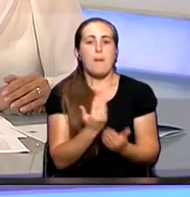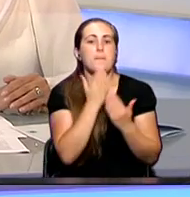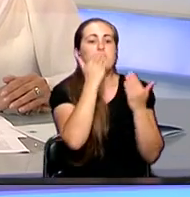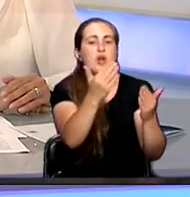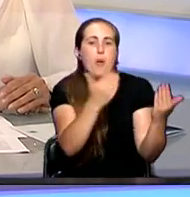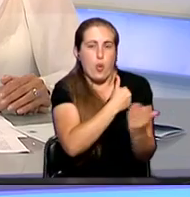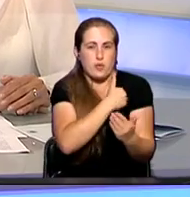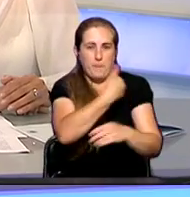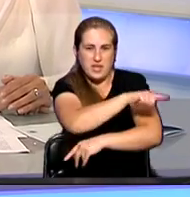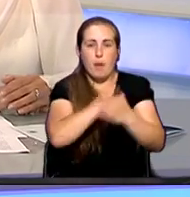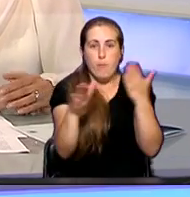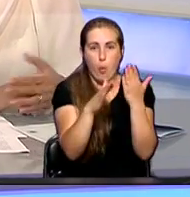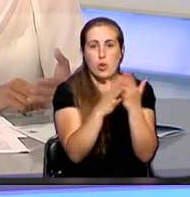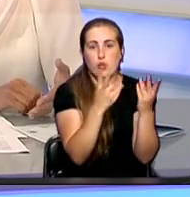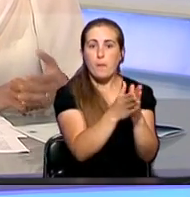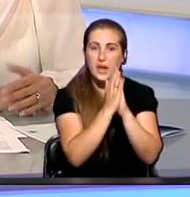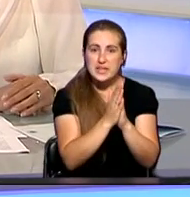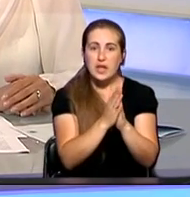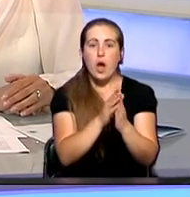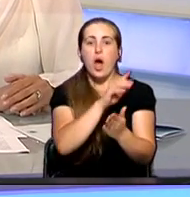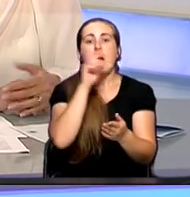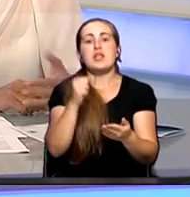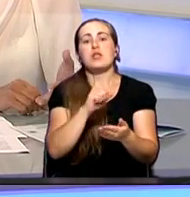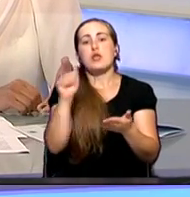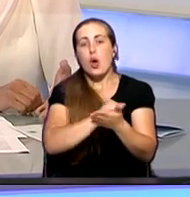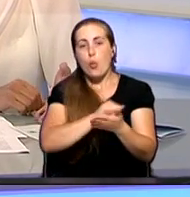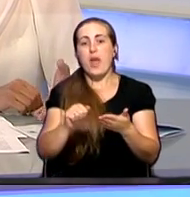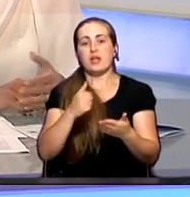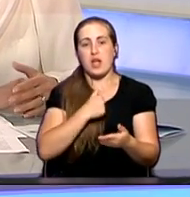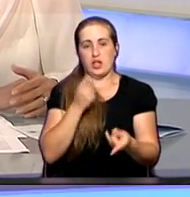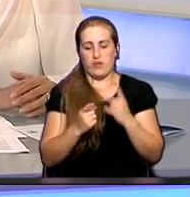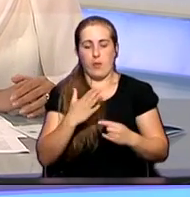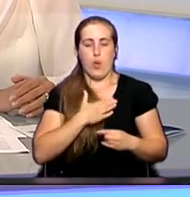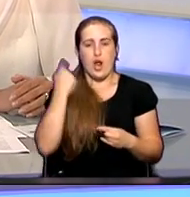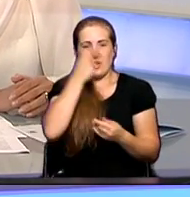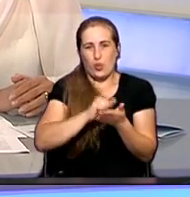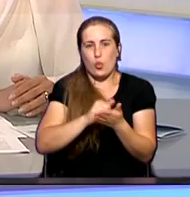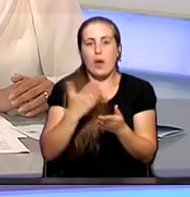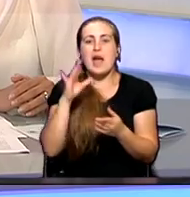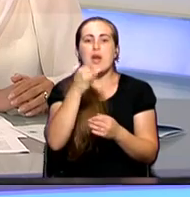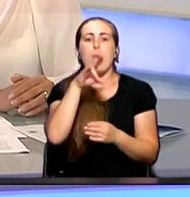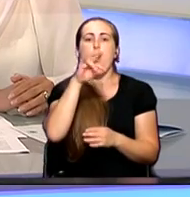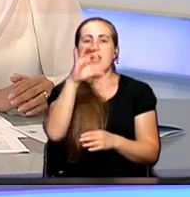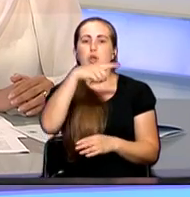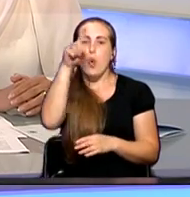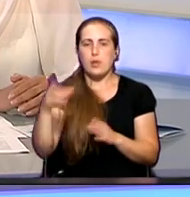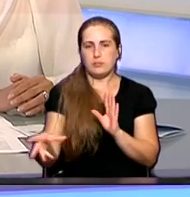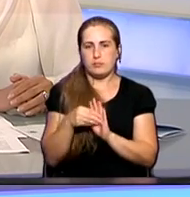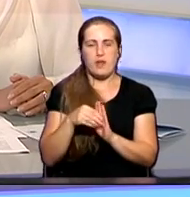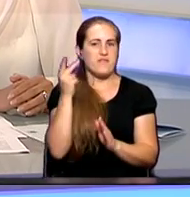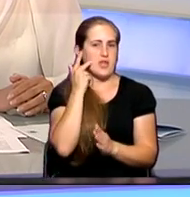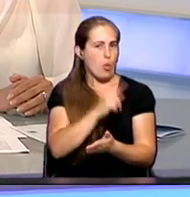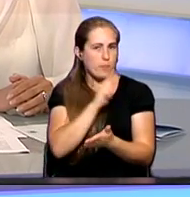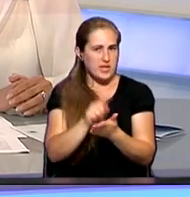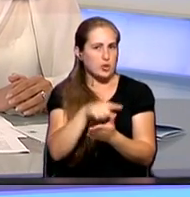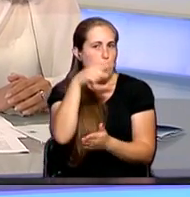за медицинской помощью документы, удостоверяющие личность, номер полиса обязательно, человек должен иметь с собой номер